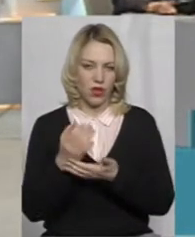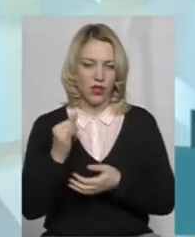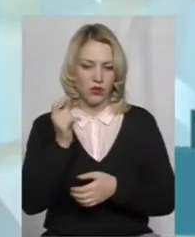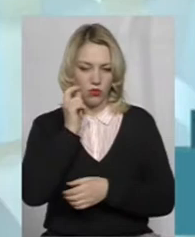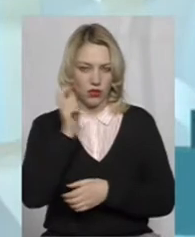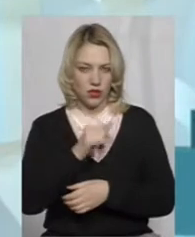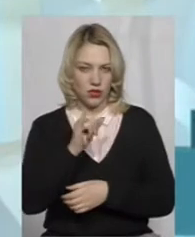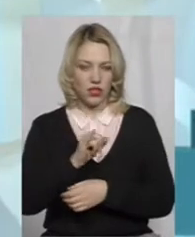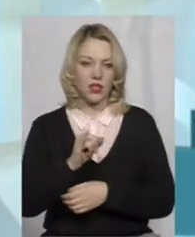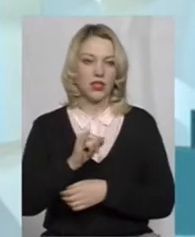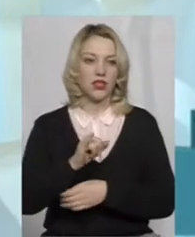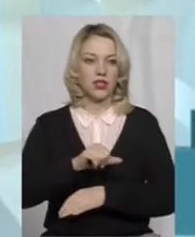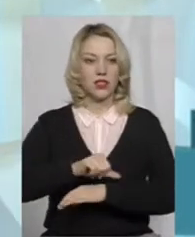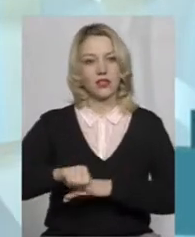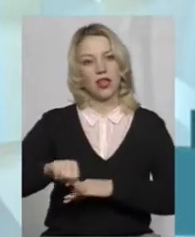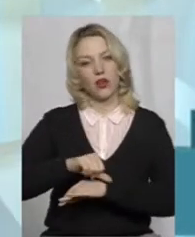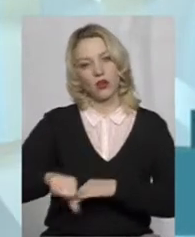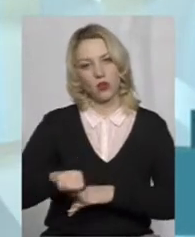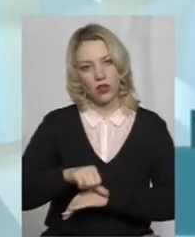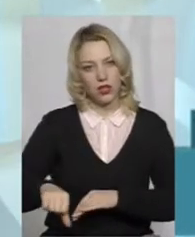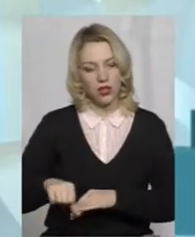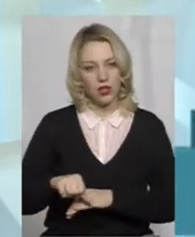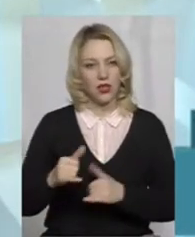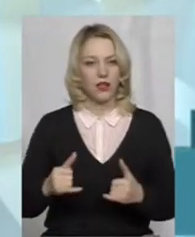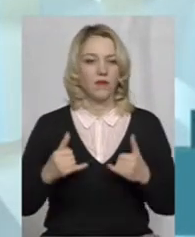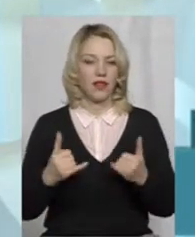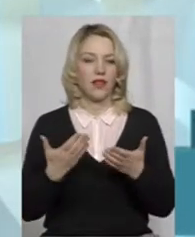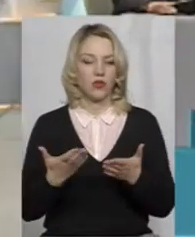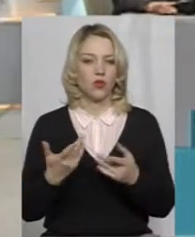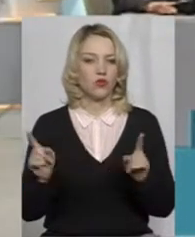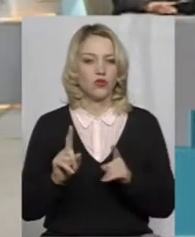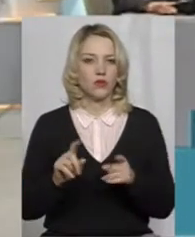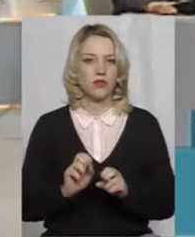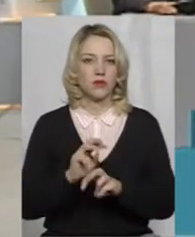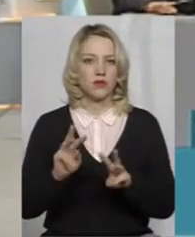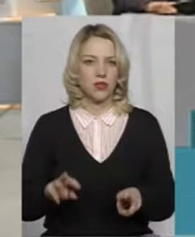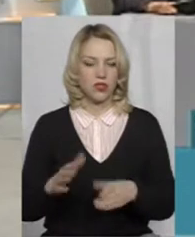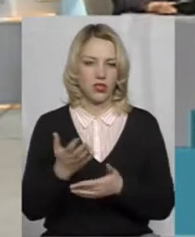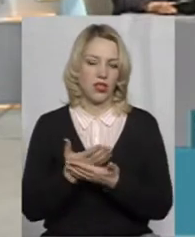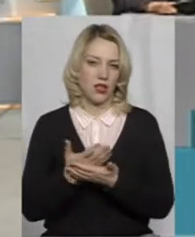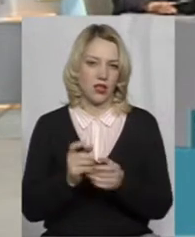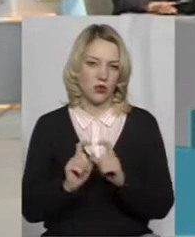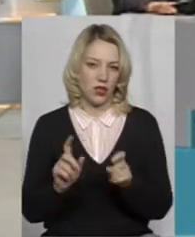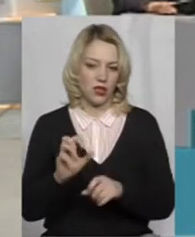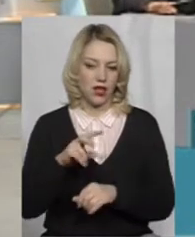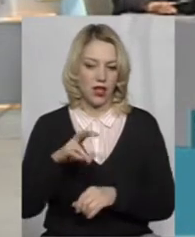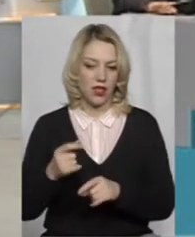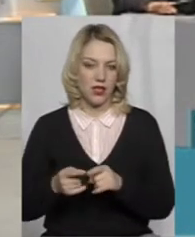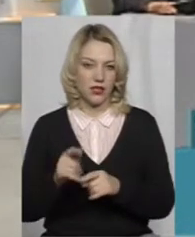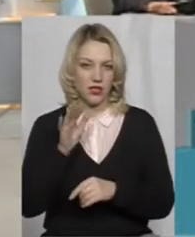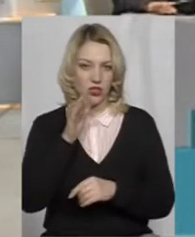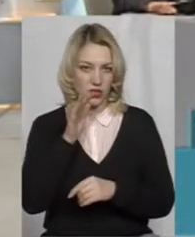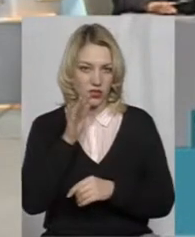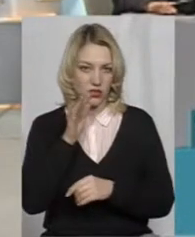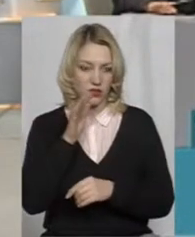українських, і іноземних, для того, щоб забезпечити кінотеатри. Але на цей час